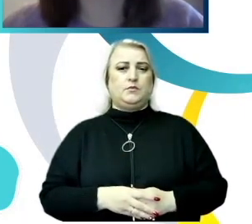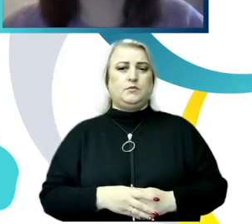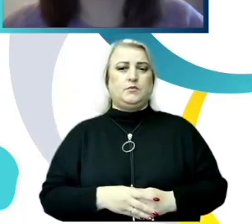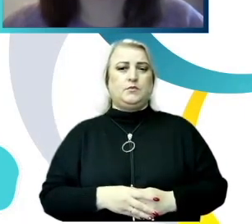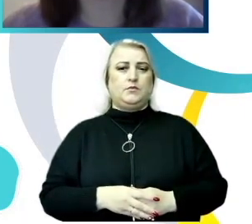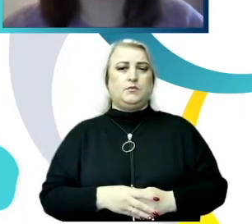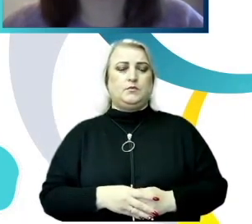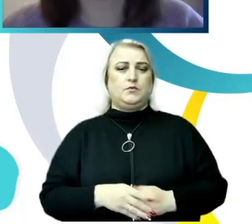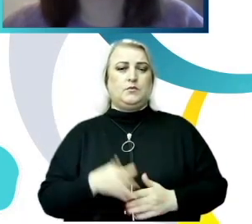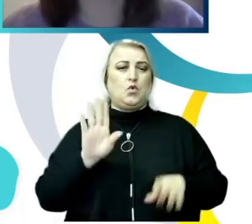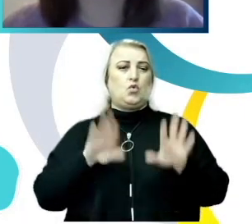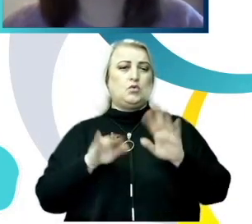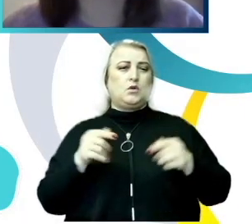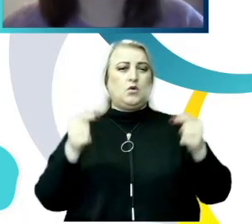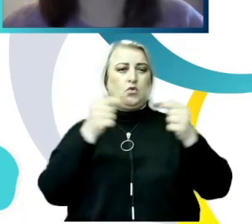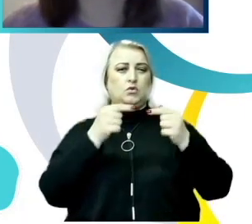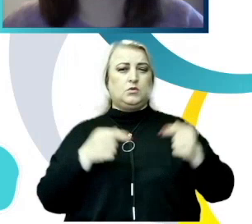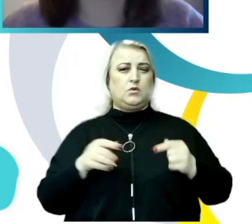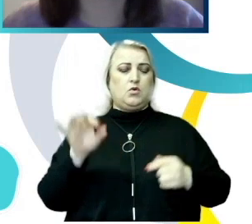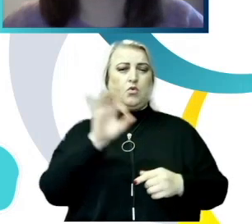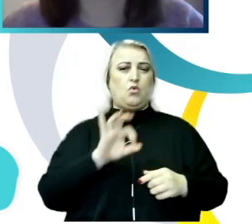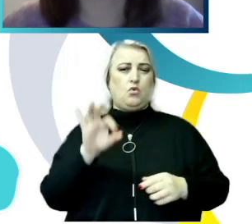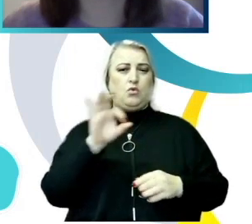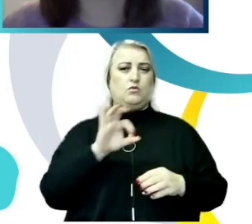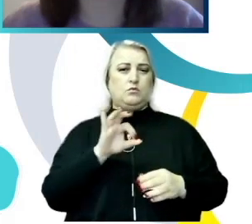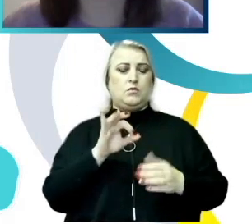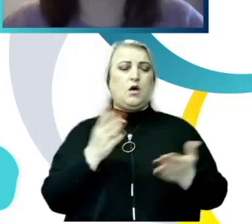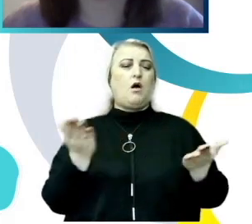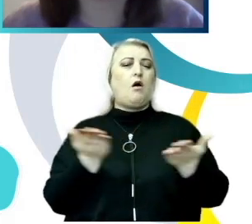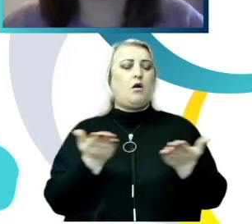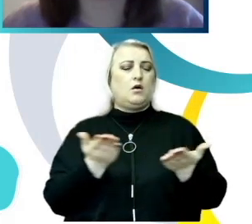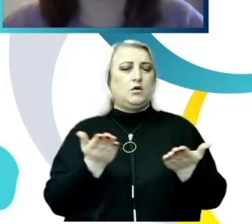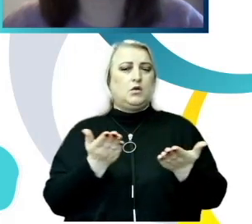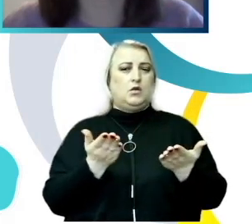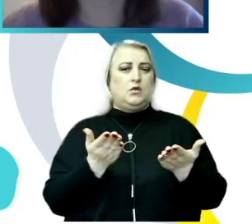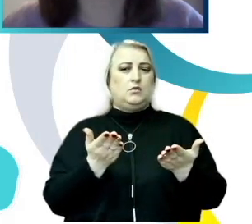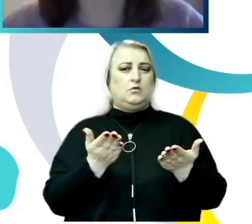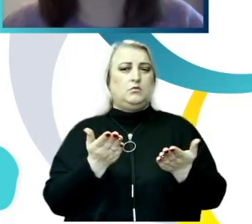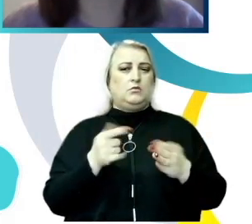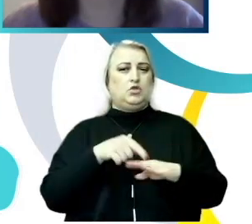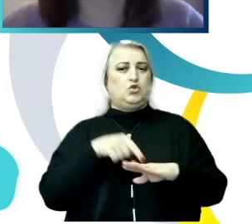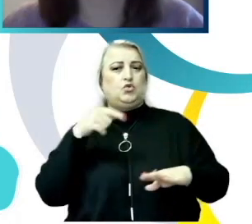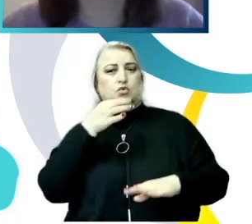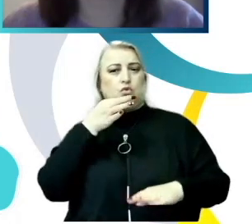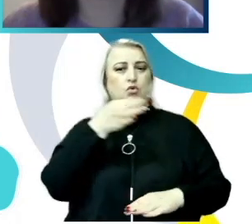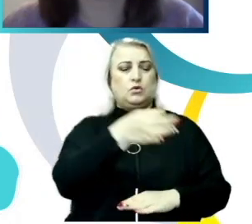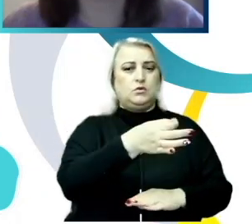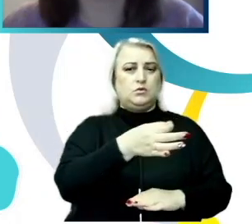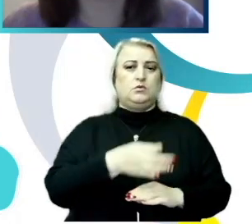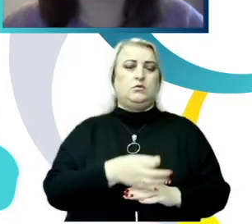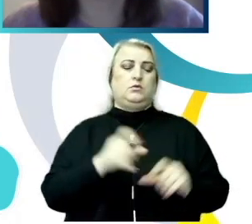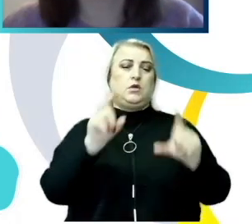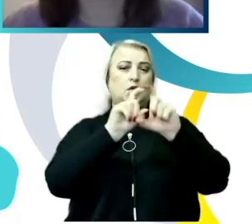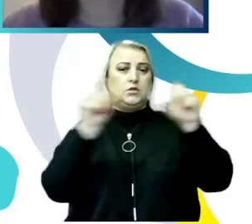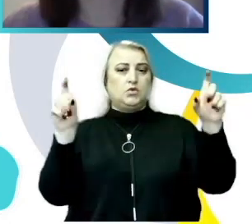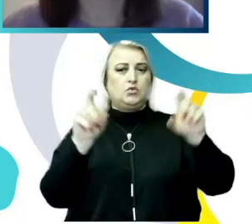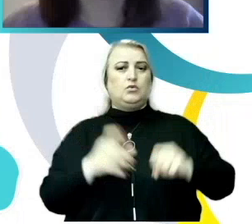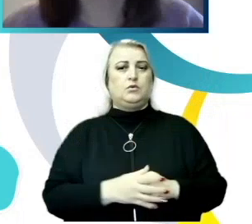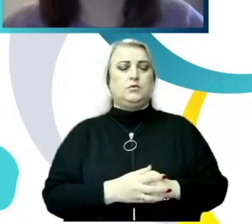unele constatări cu referire la care, de fapt, este reacția sau răspunsul instituțiilor,